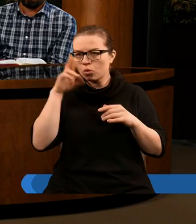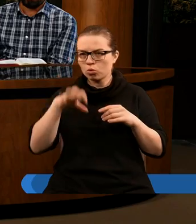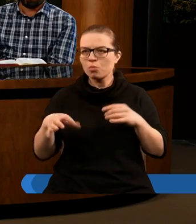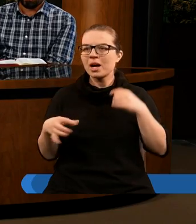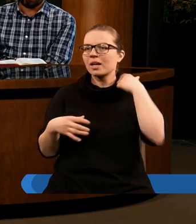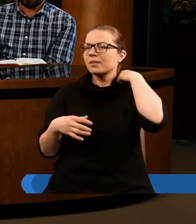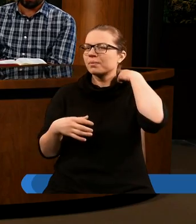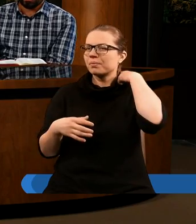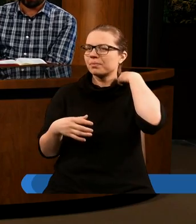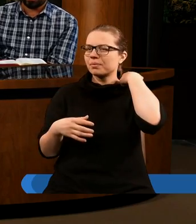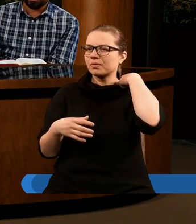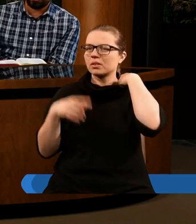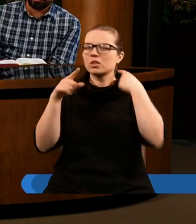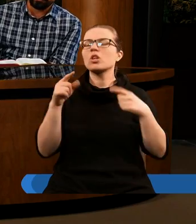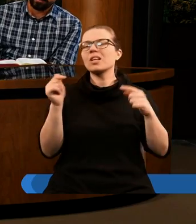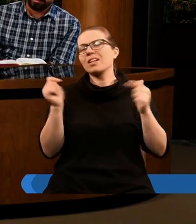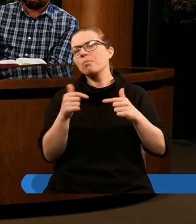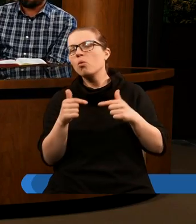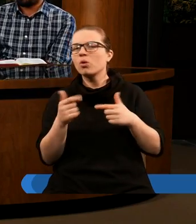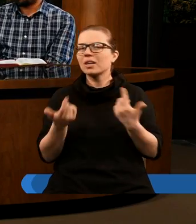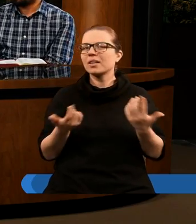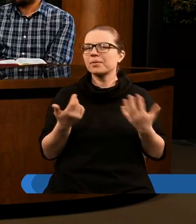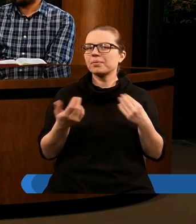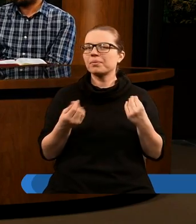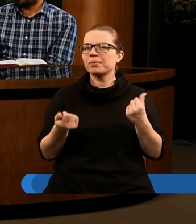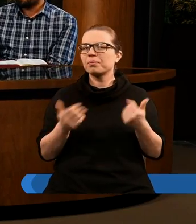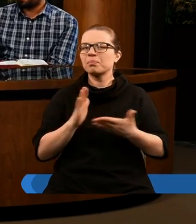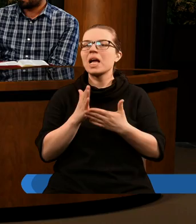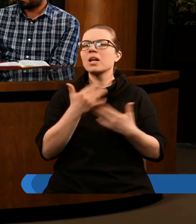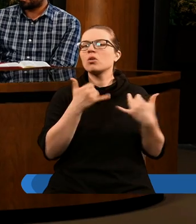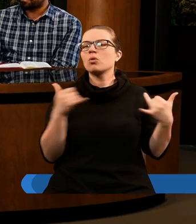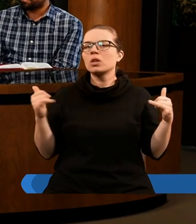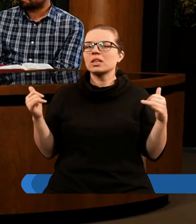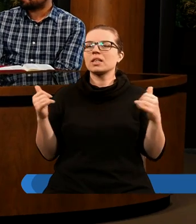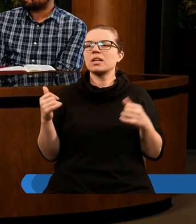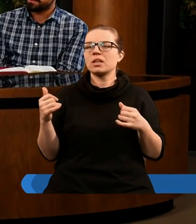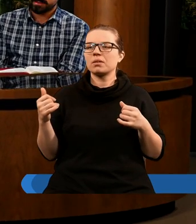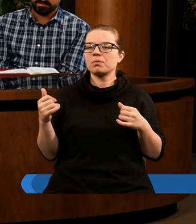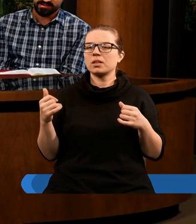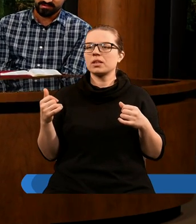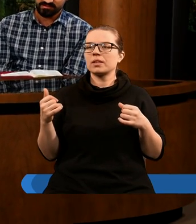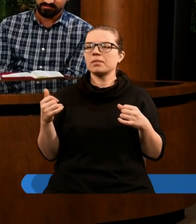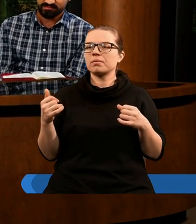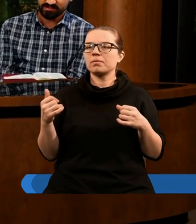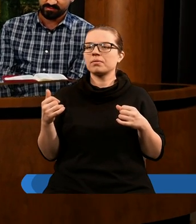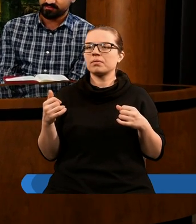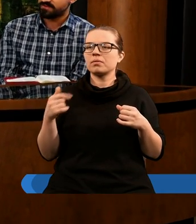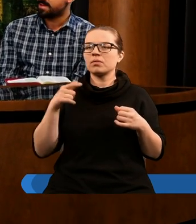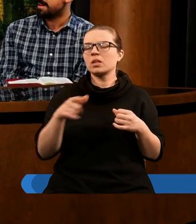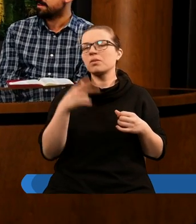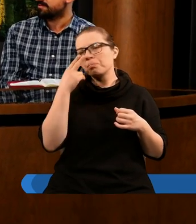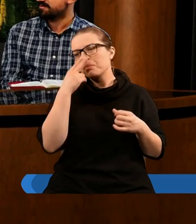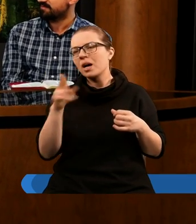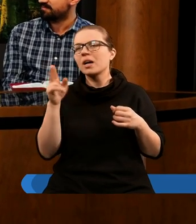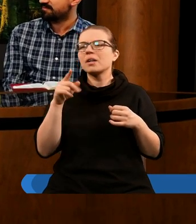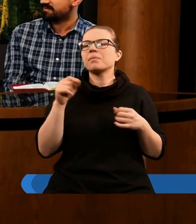No właśnie, tutaj toczy się spór między różnymi denominacjami chrześcijańskimi. Jedni traktują to